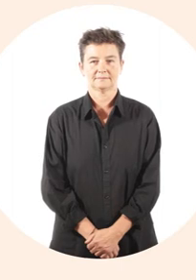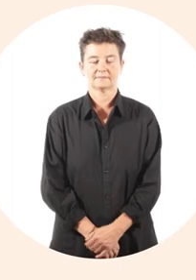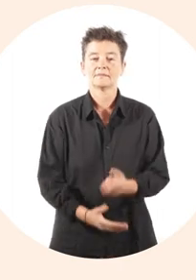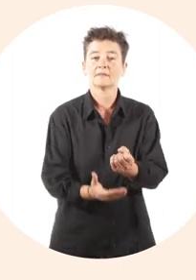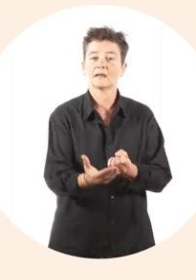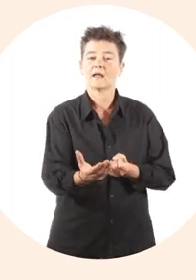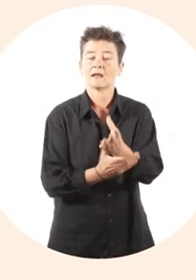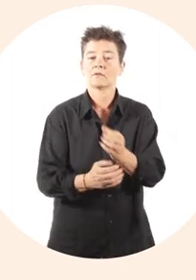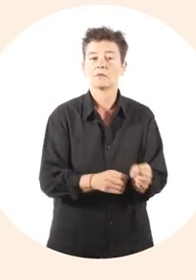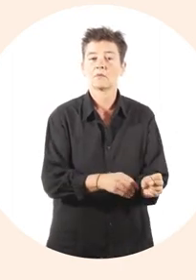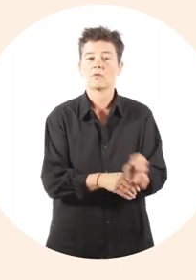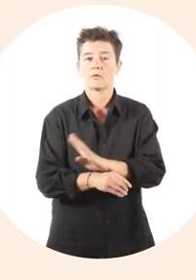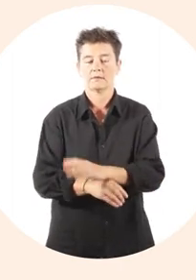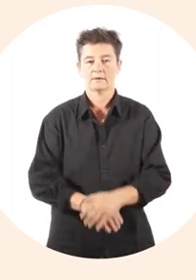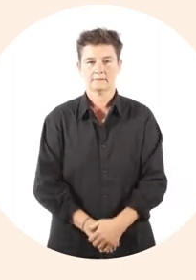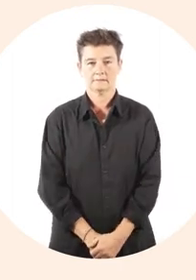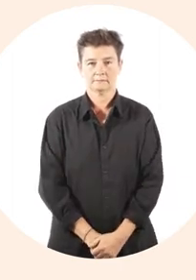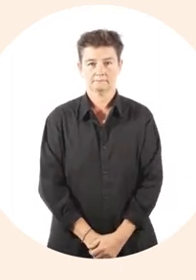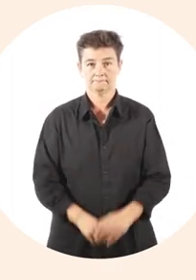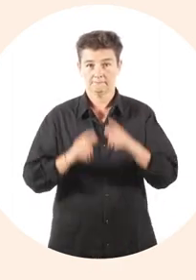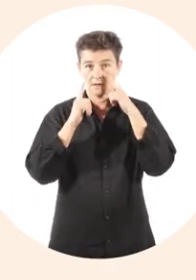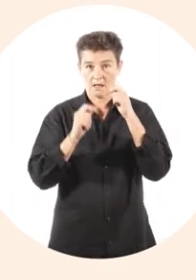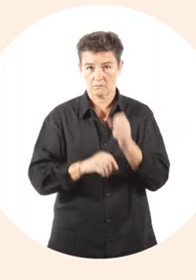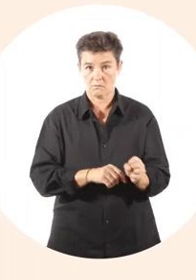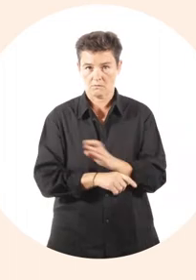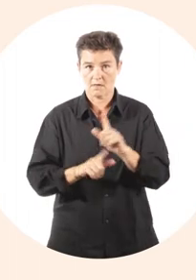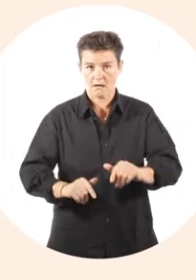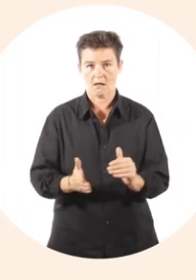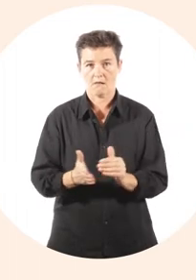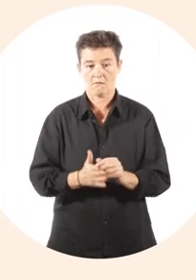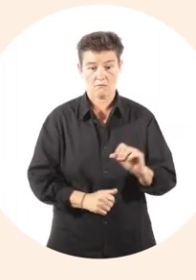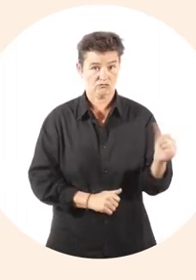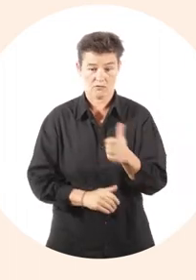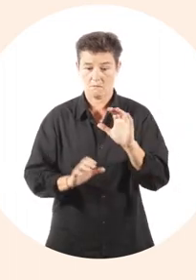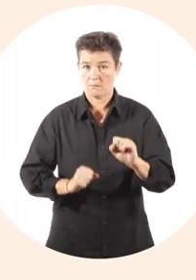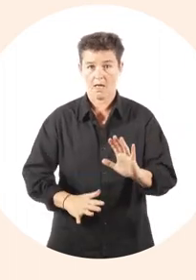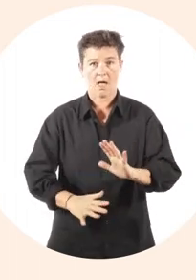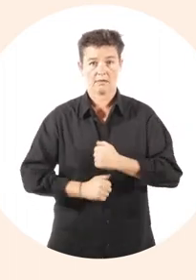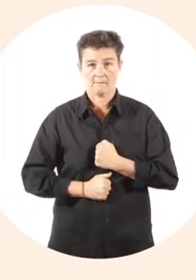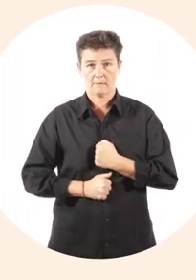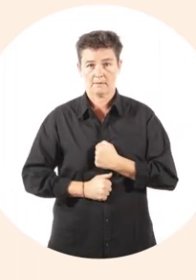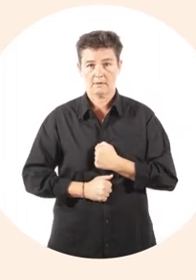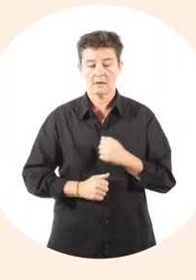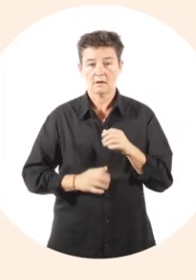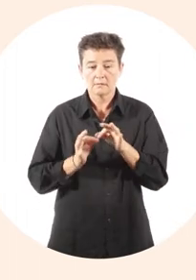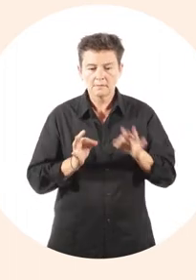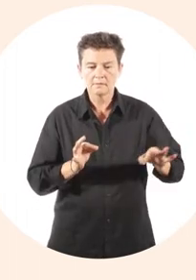Information coronavirus Le virus est toujours là et nous pouvons tous être contaminés. Pour stopper la transmission,